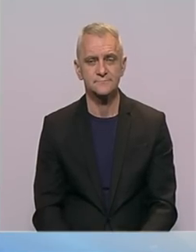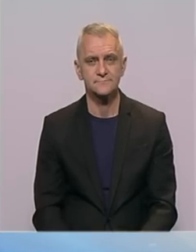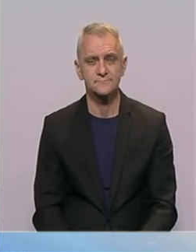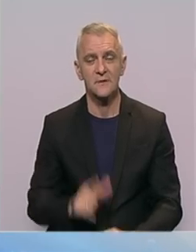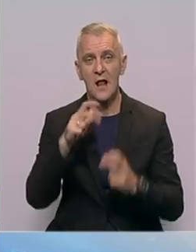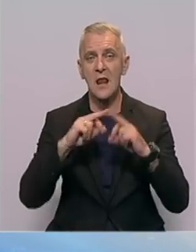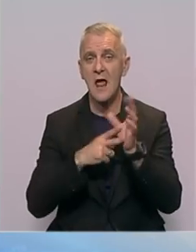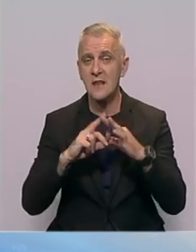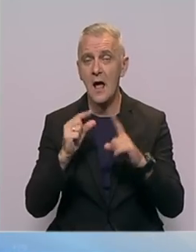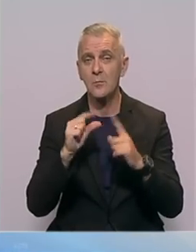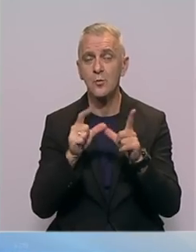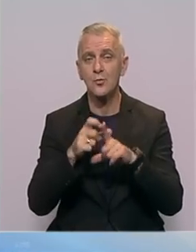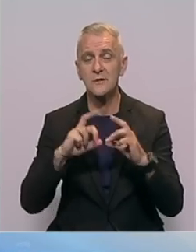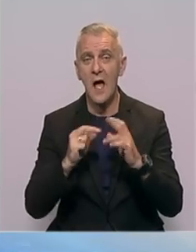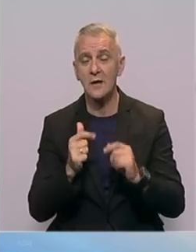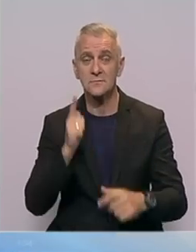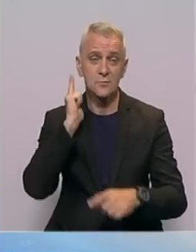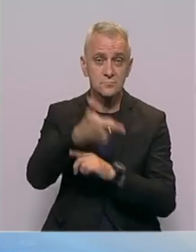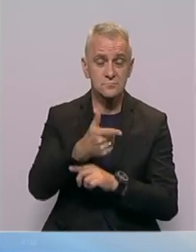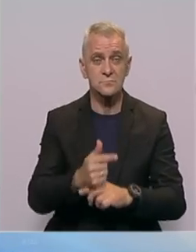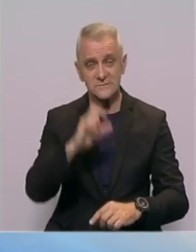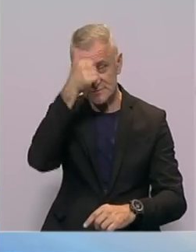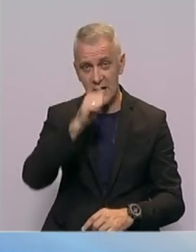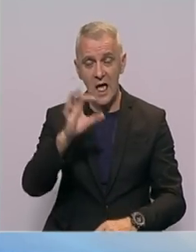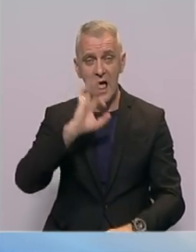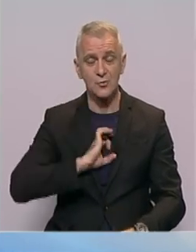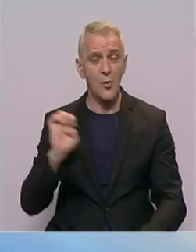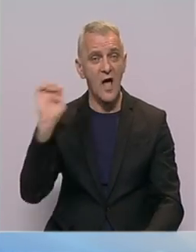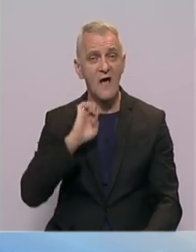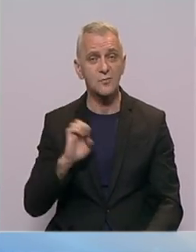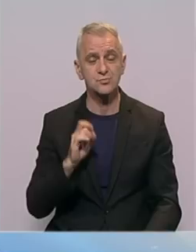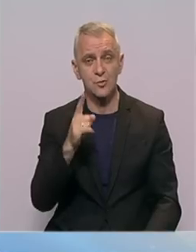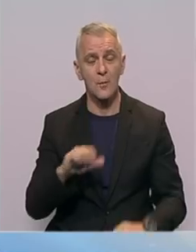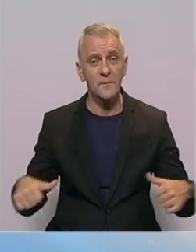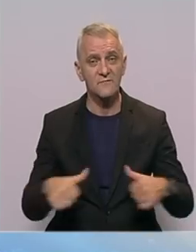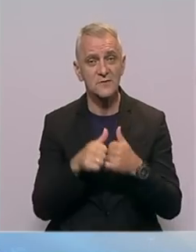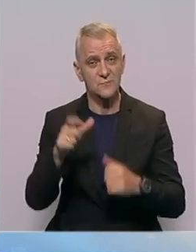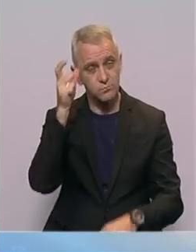Lana Pudar osvojila je drugo zlato na Evropskom juniorskom prvenstvu u Beogradu.